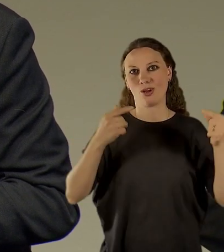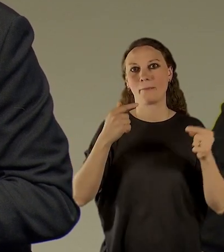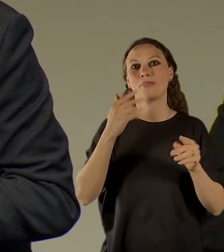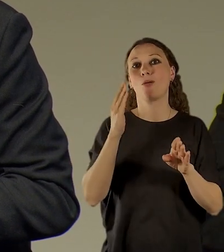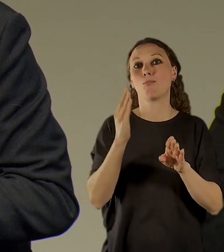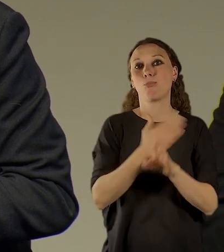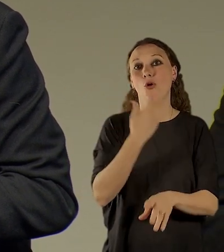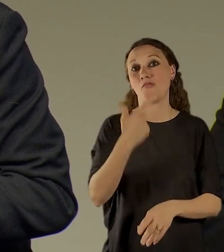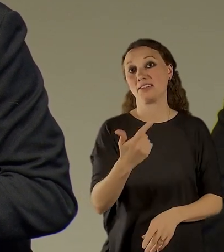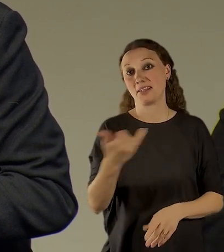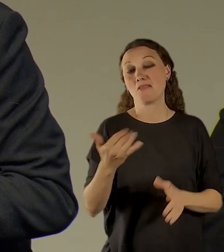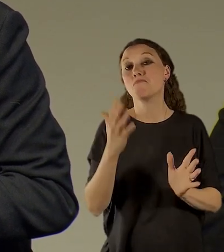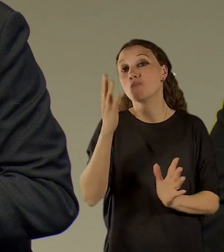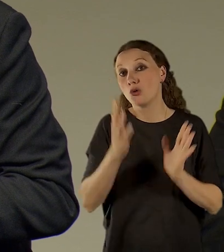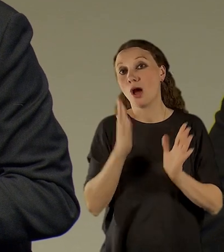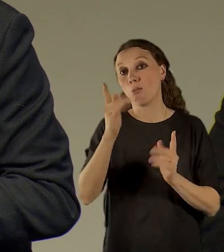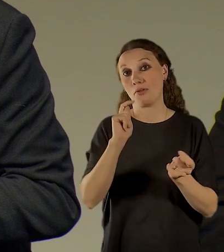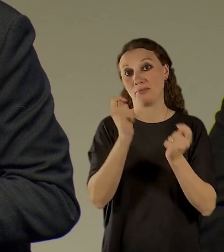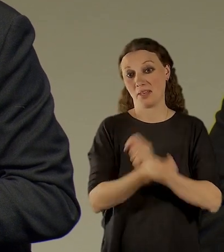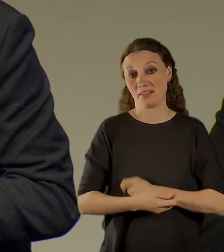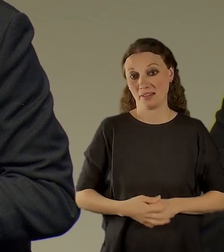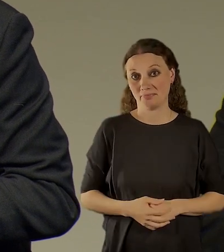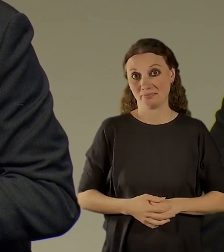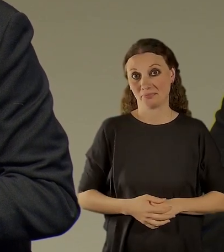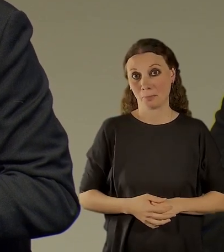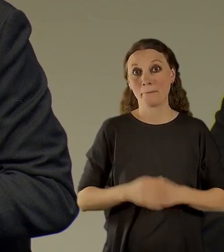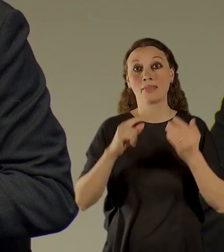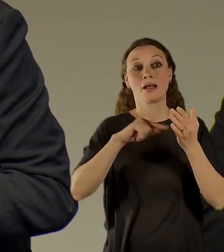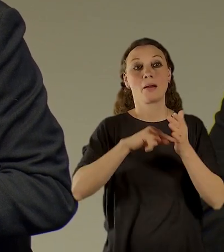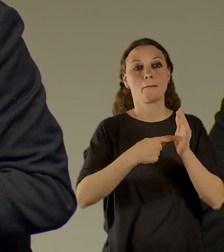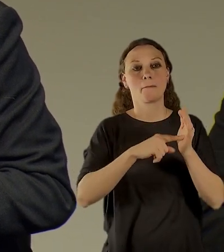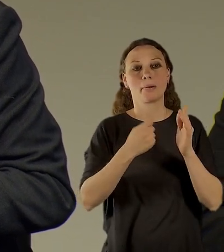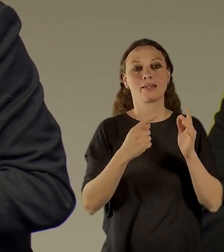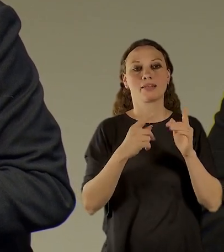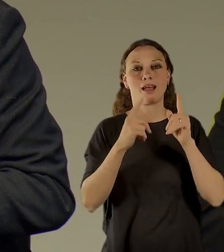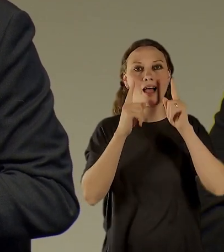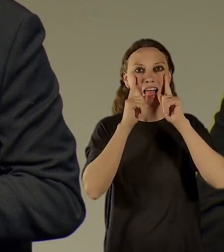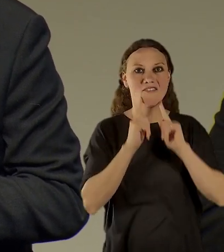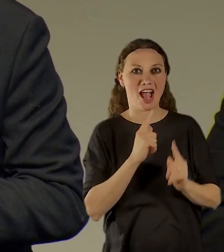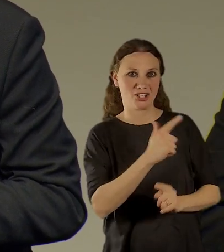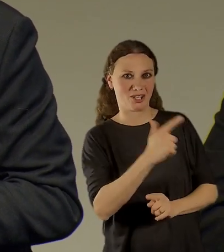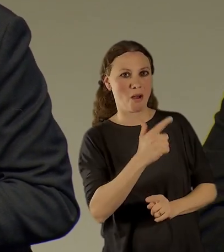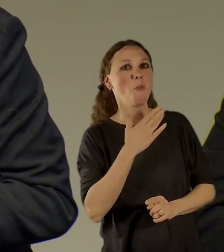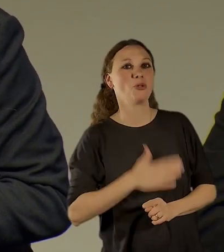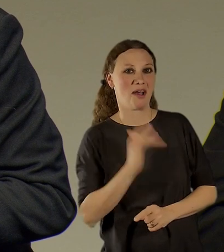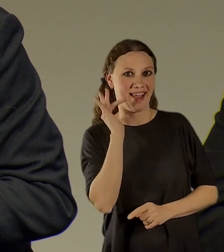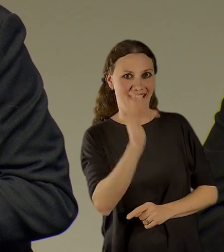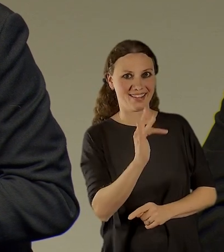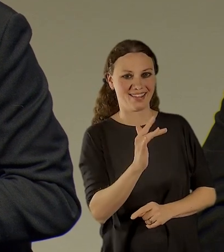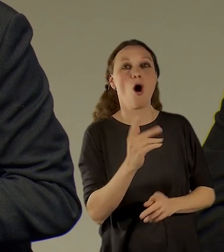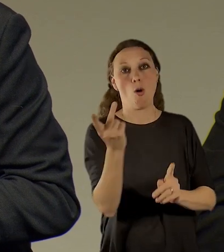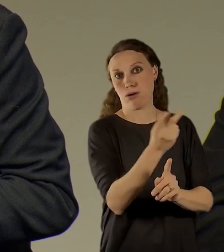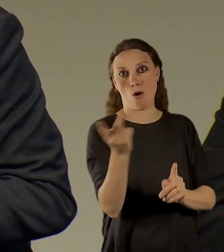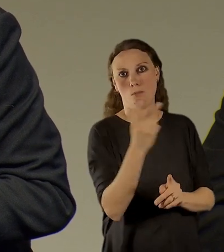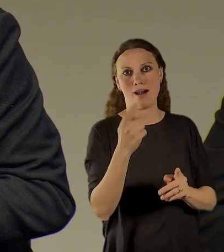odehraje. Já mám Petra Hlaváčka moc rád ta oba Hlaváčky,